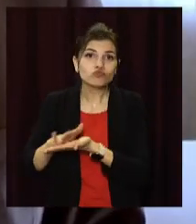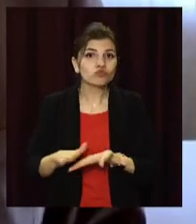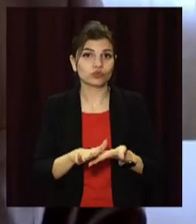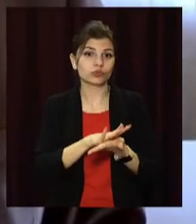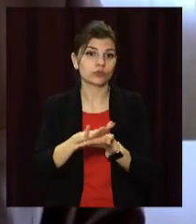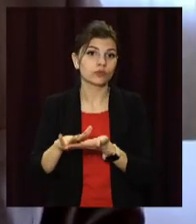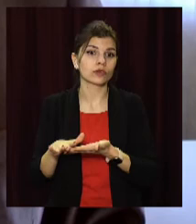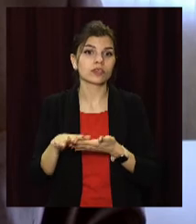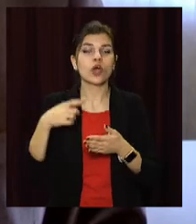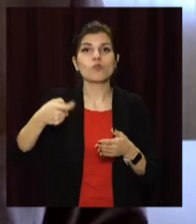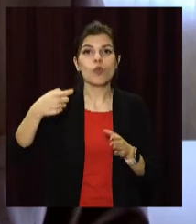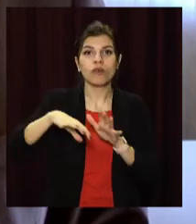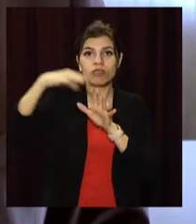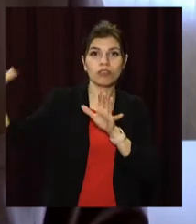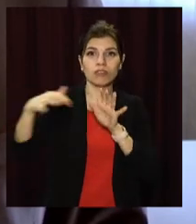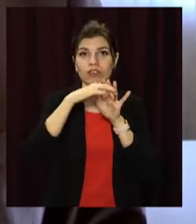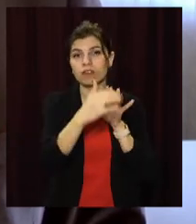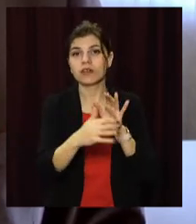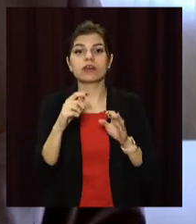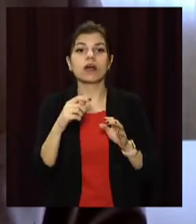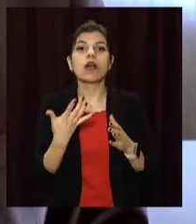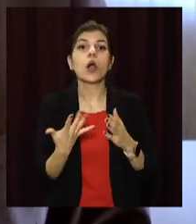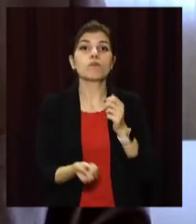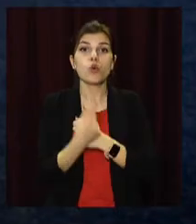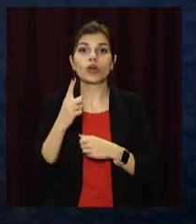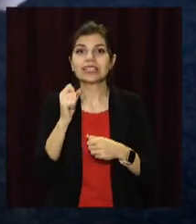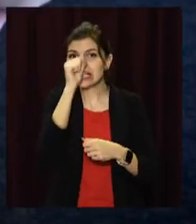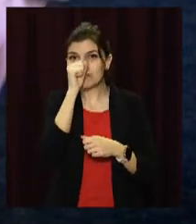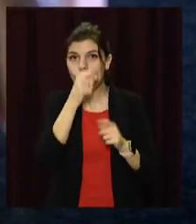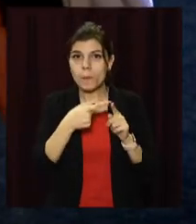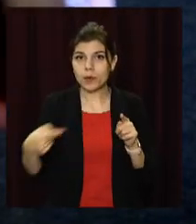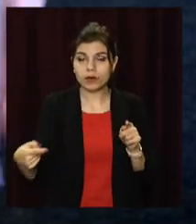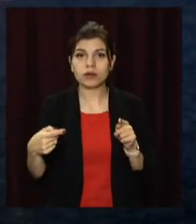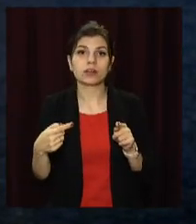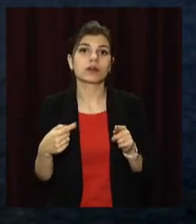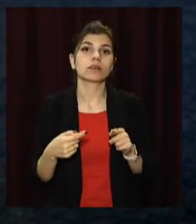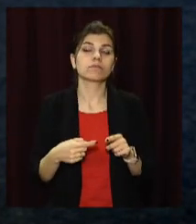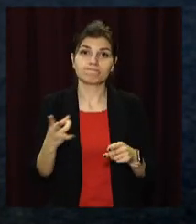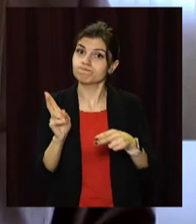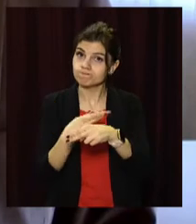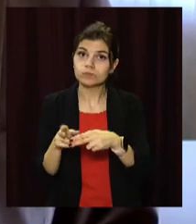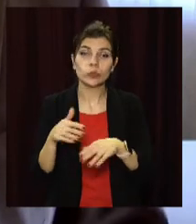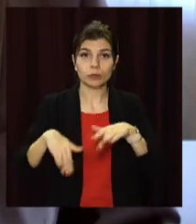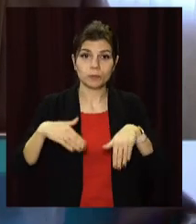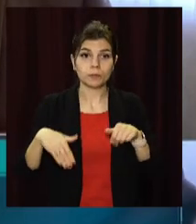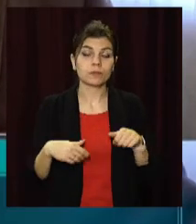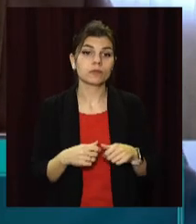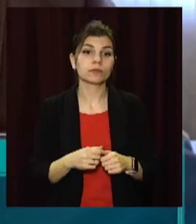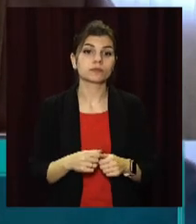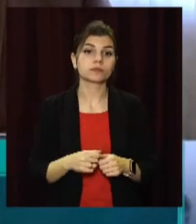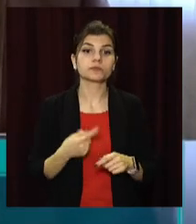ліквідувати сміттєзвалища, які виникли за зимовий період. Вулиця Сурська – це є місце,